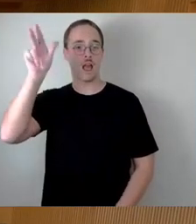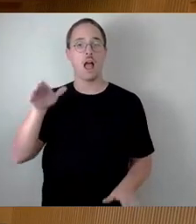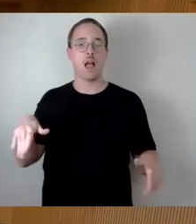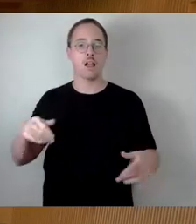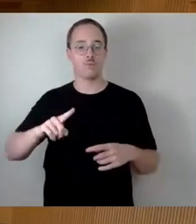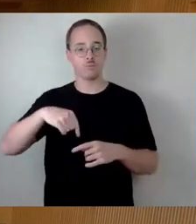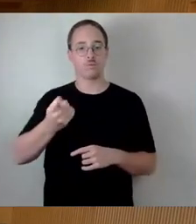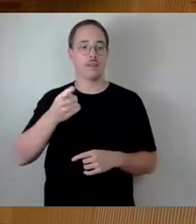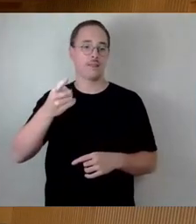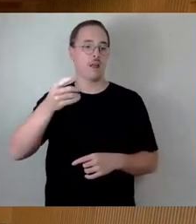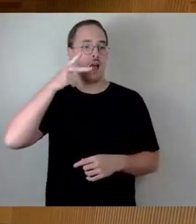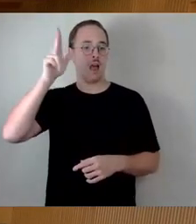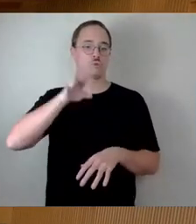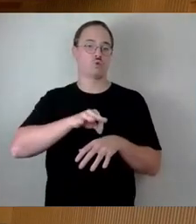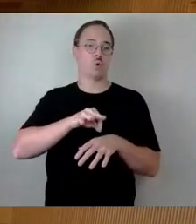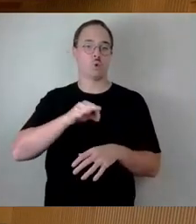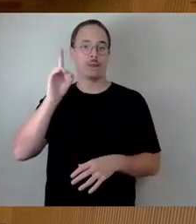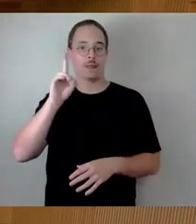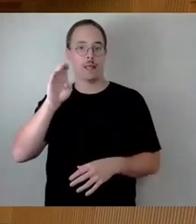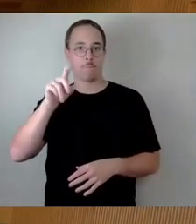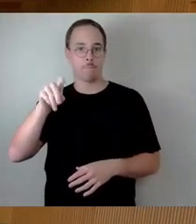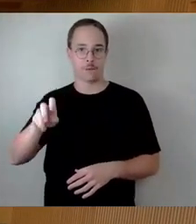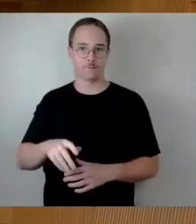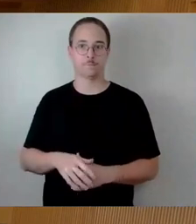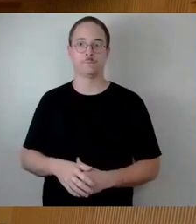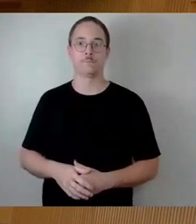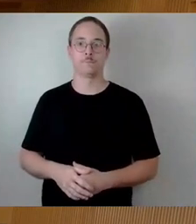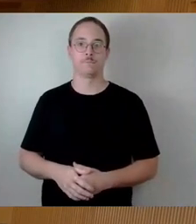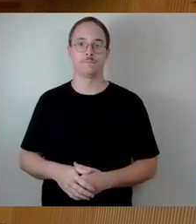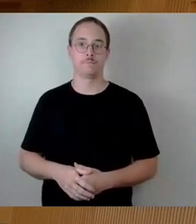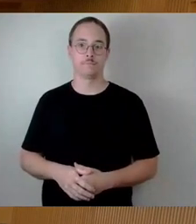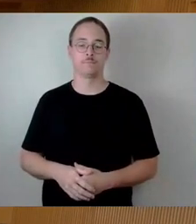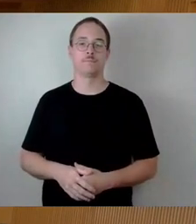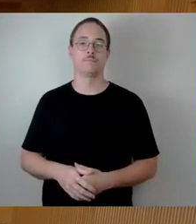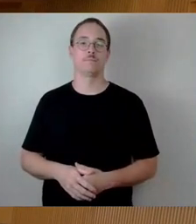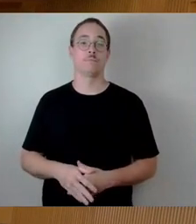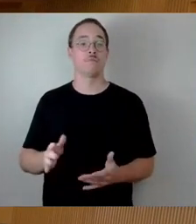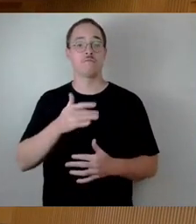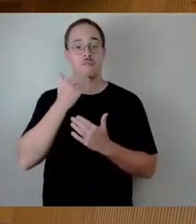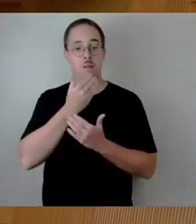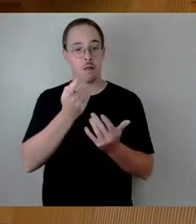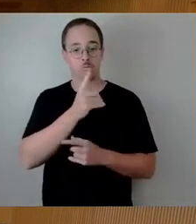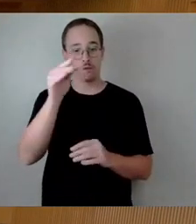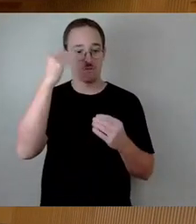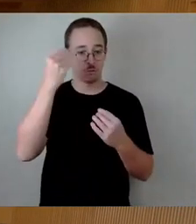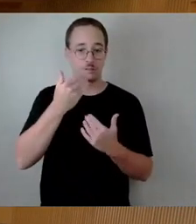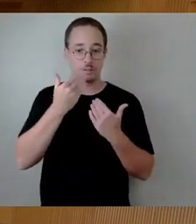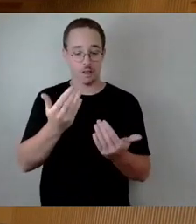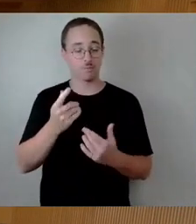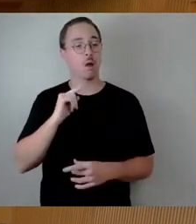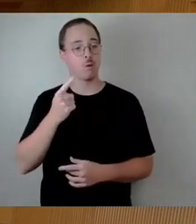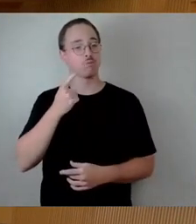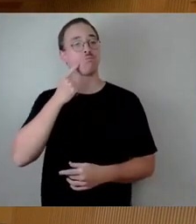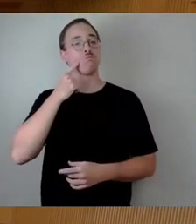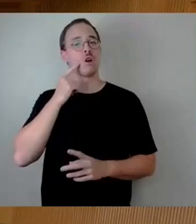Vielen Dank für die bisherigen Informationen. Ich finde es auch sehr vernünftig, dass Sie sich jetzt erstmal der Gefahrenabwehr auch widmen. Deswegen